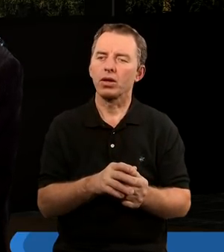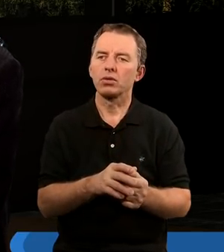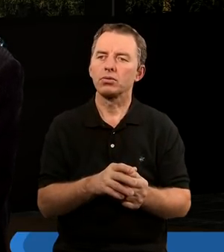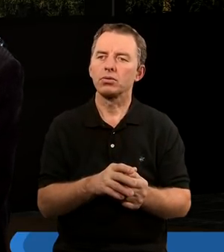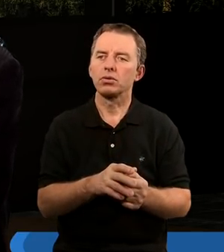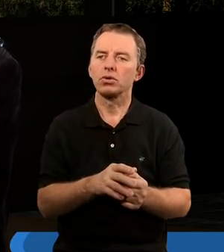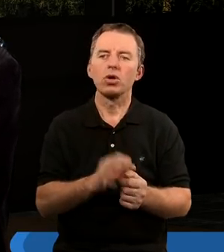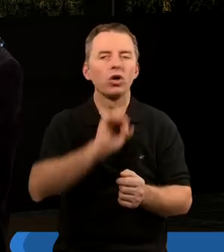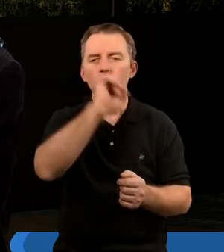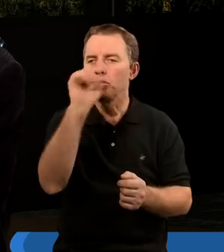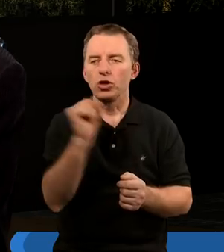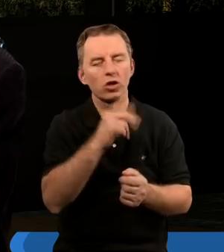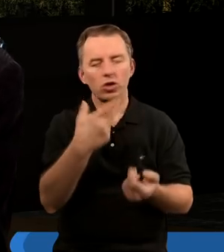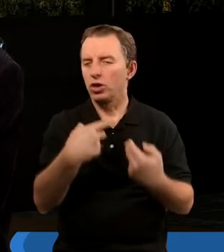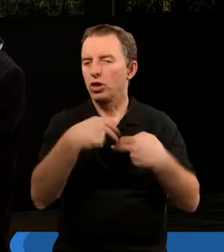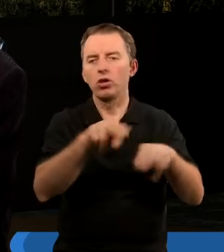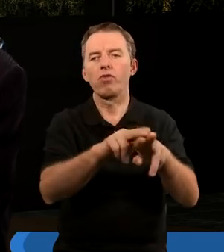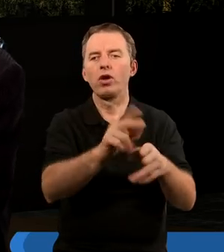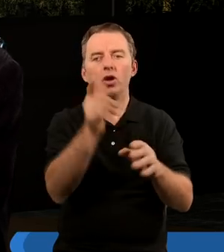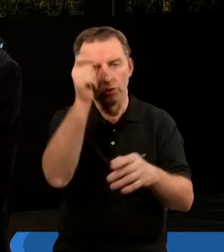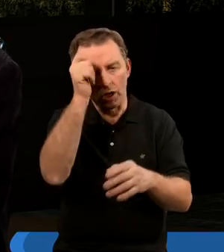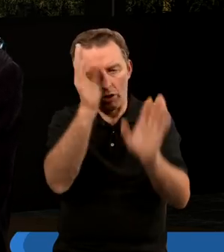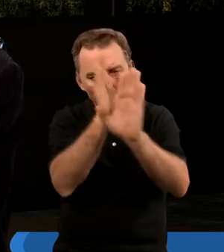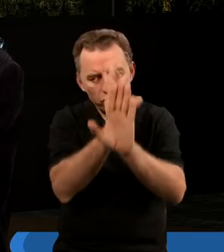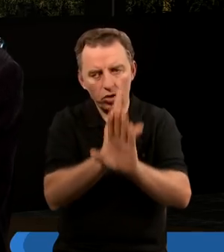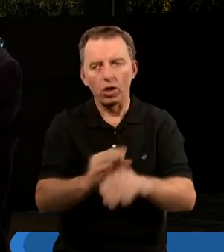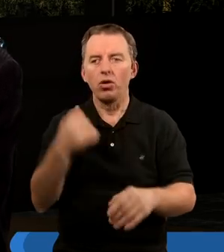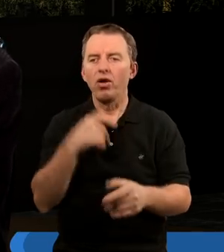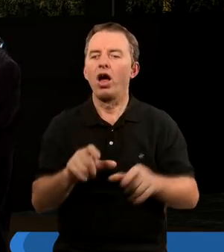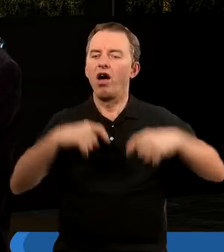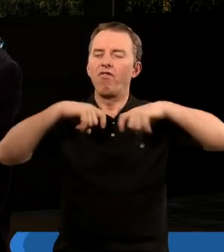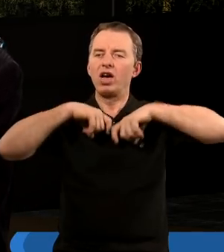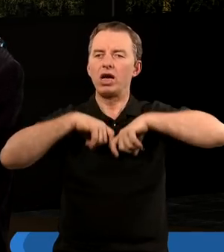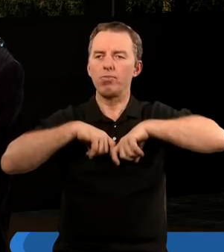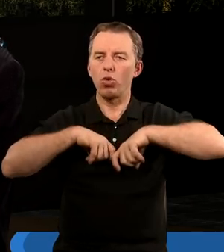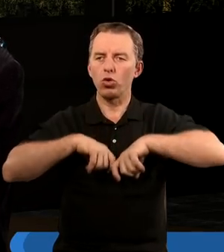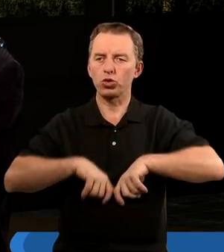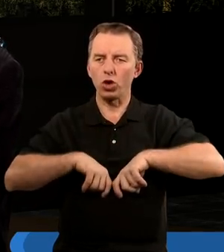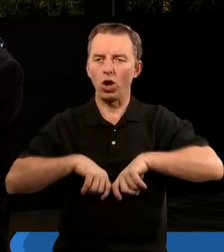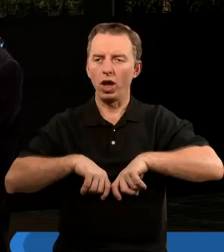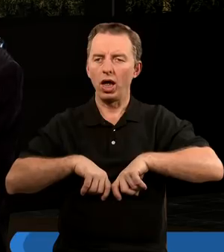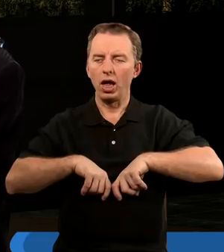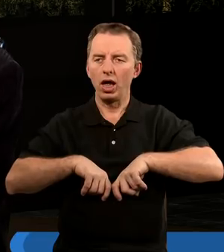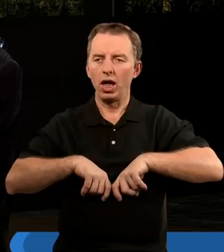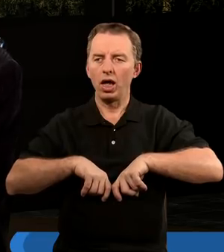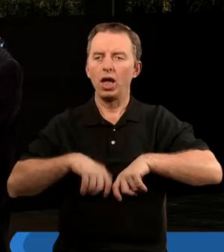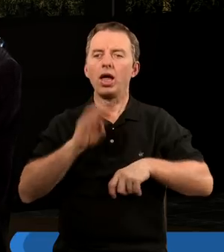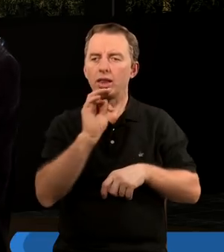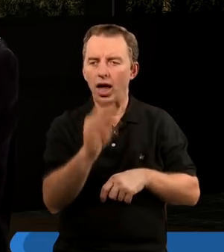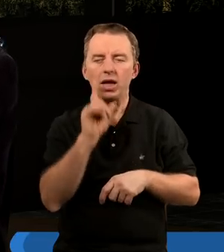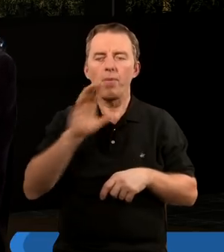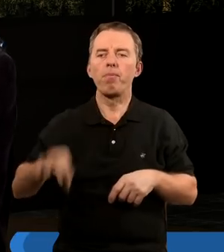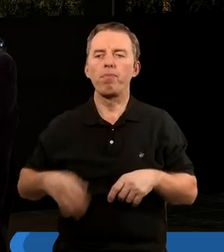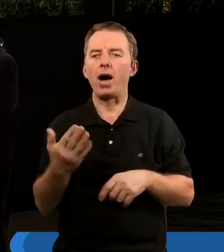no niech by mu nie oddawali czci. To było chyba takie wymuszone. On był takim panem,